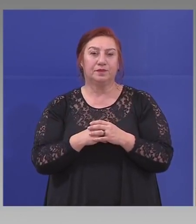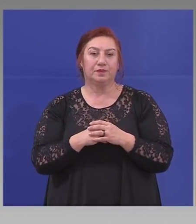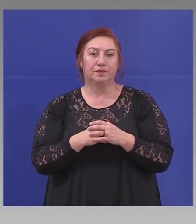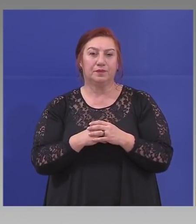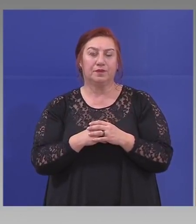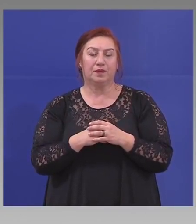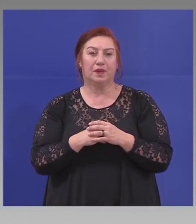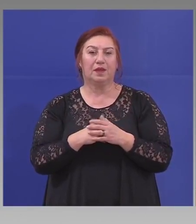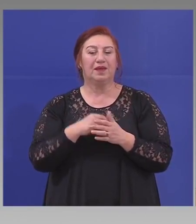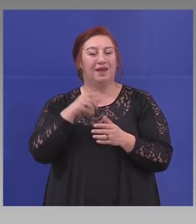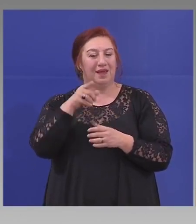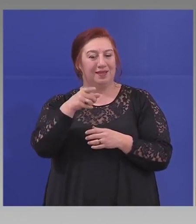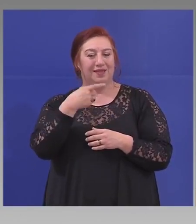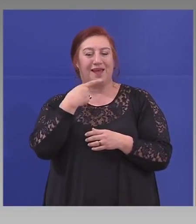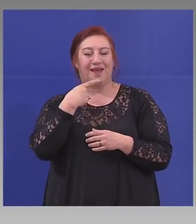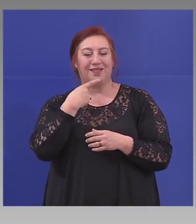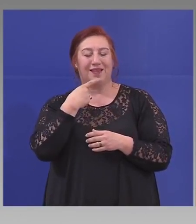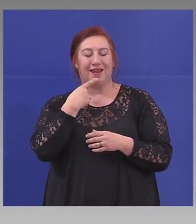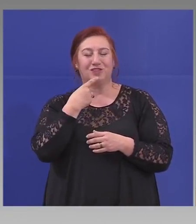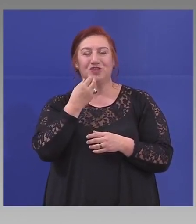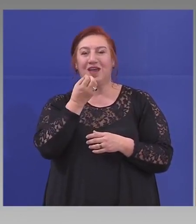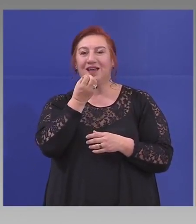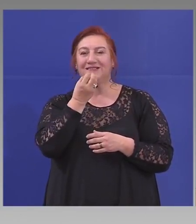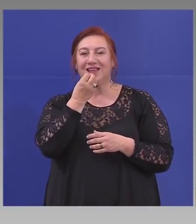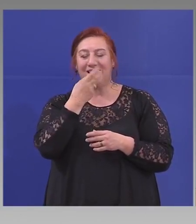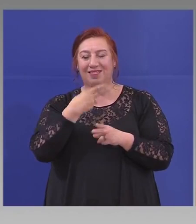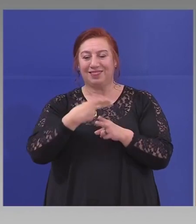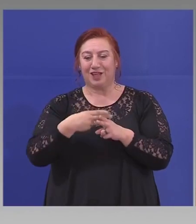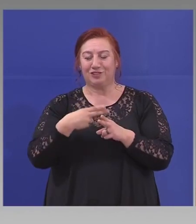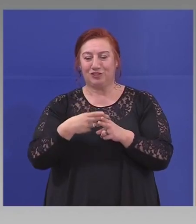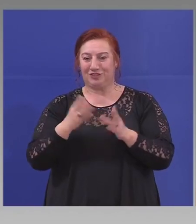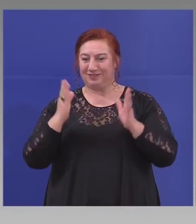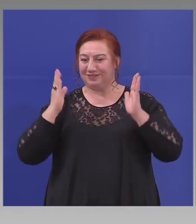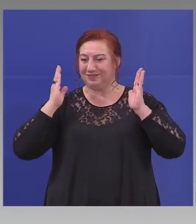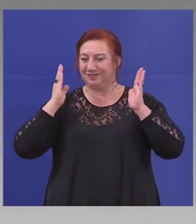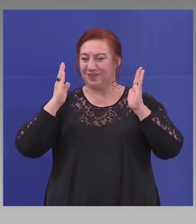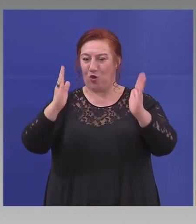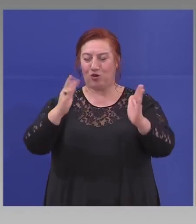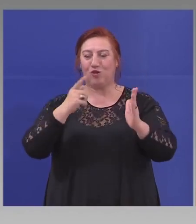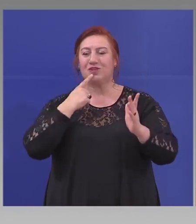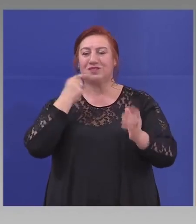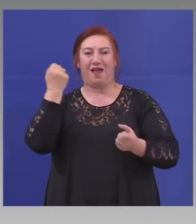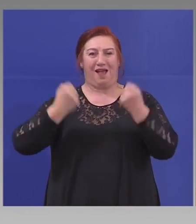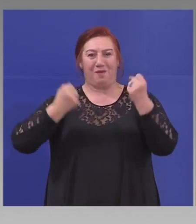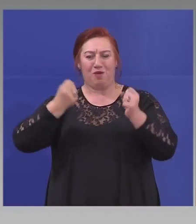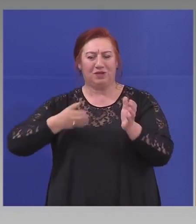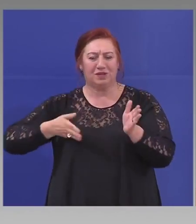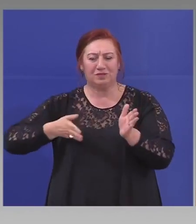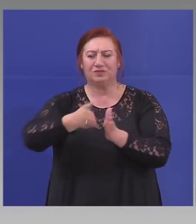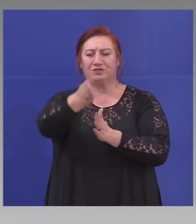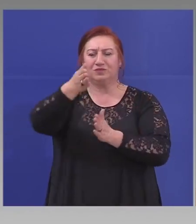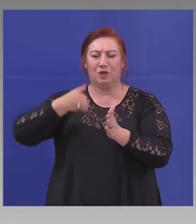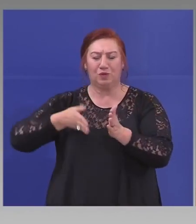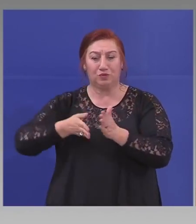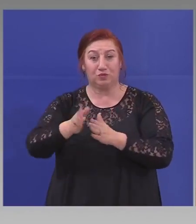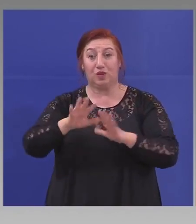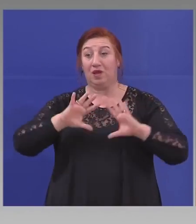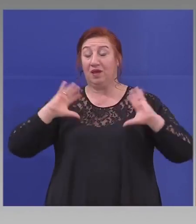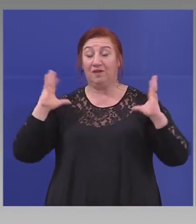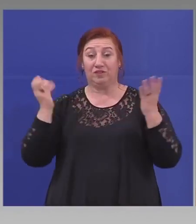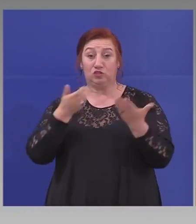така наречения зелен или чист коридор за стоките и товари, се задължихме всички, обещахме,